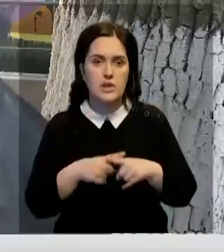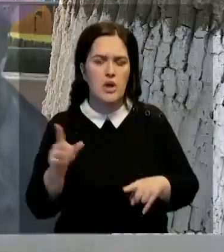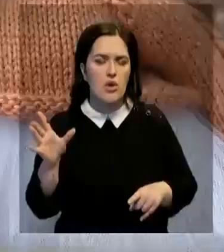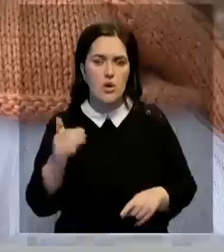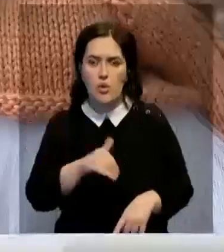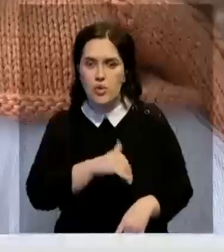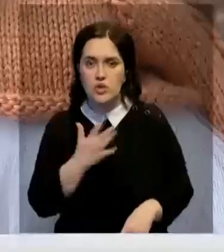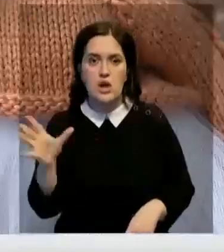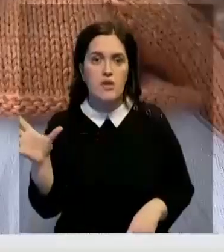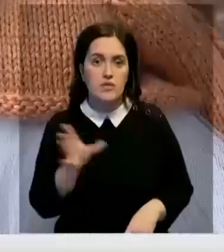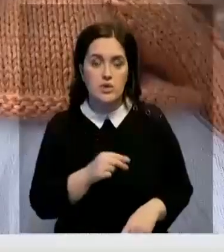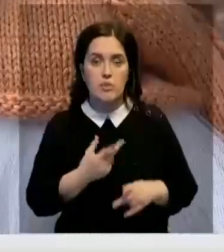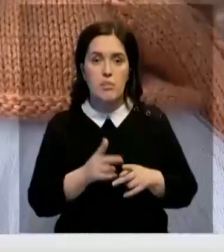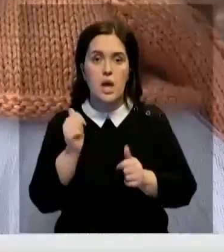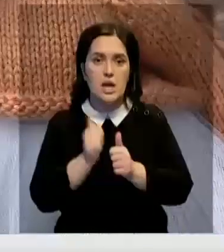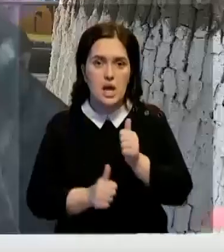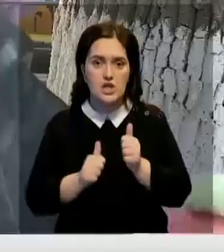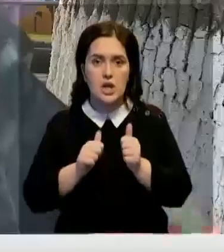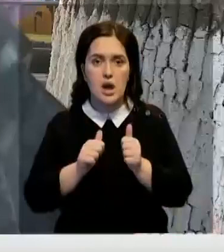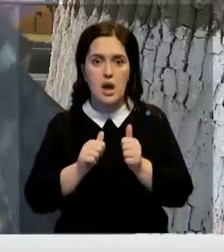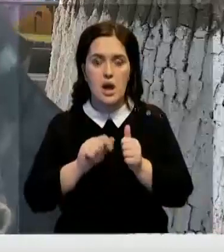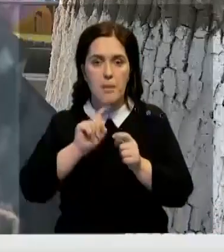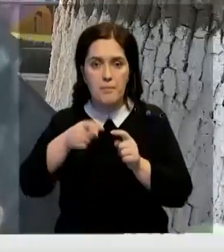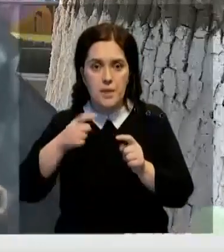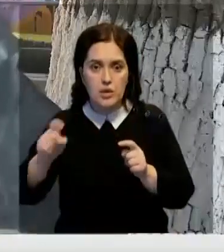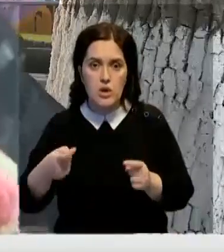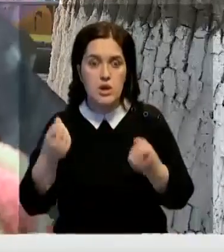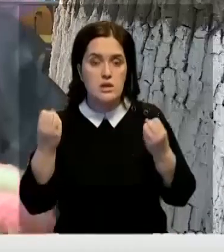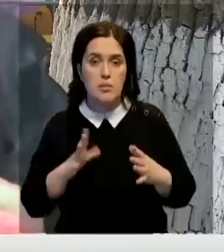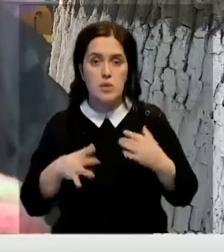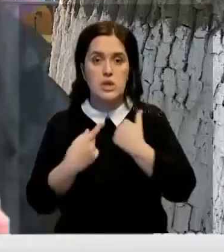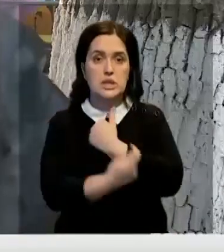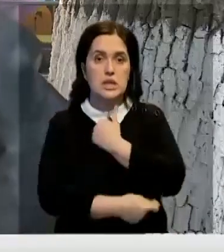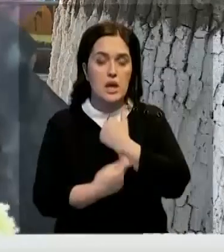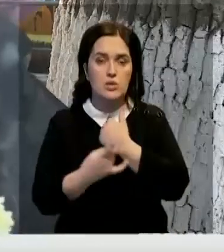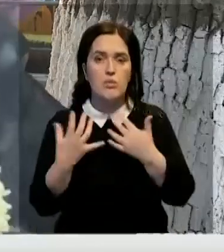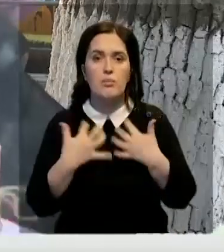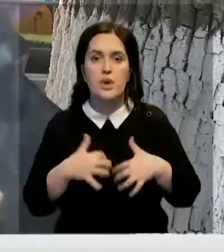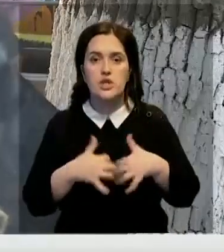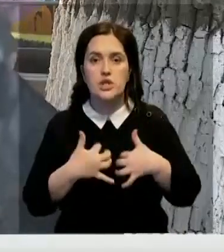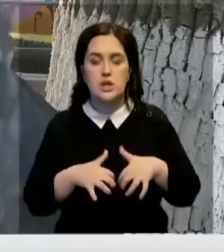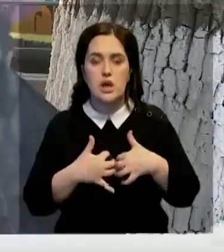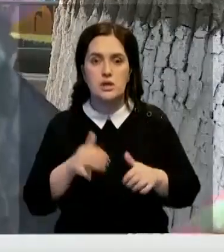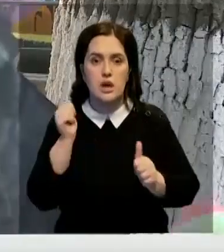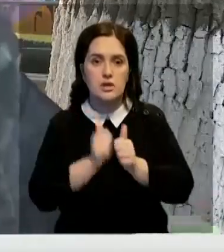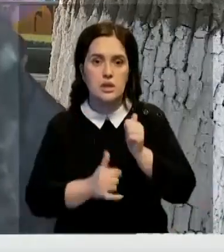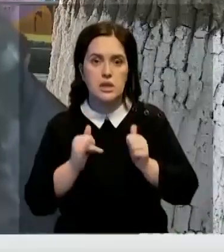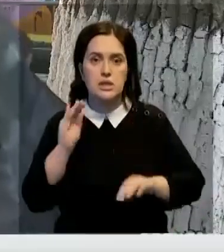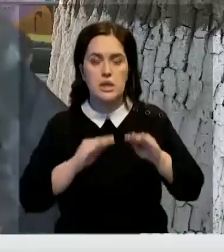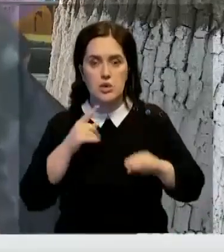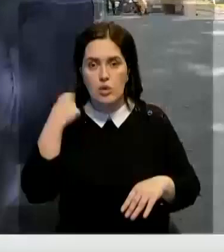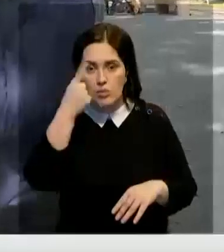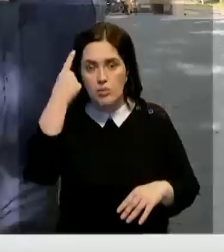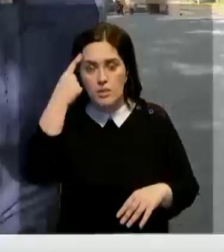перевязать. Здесь же каждая петелька, это не просто с тканью сделал. А здесь посчитать надо все петельки, все, и создать ее образ,